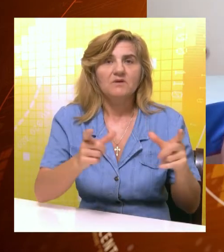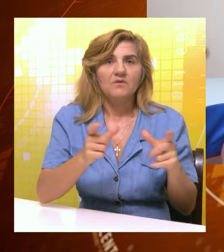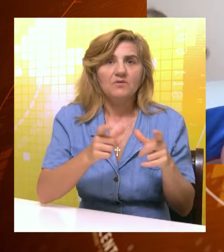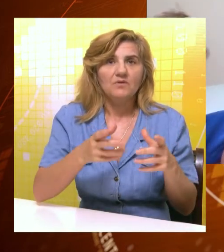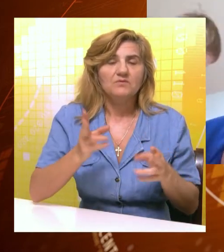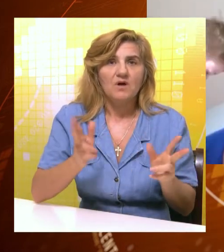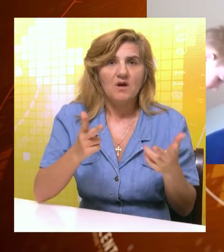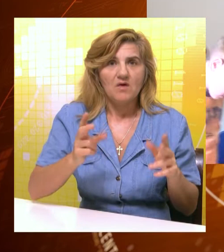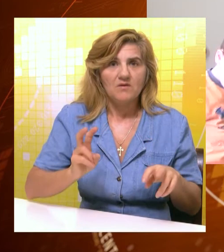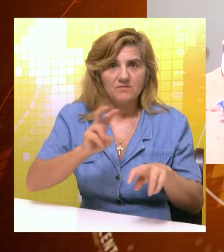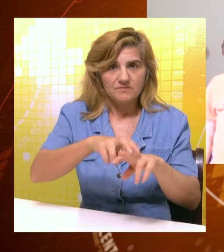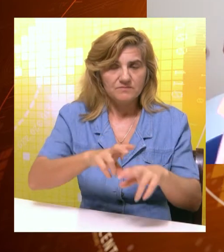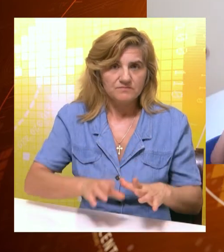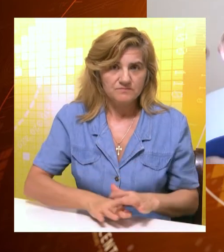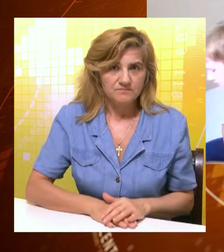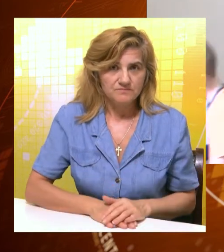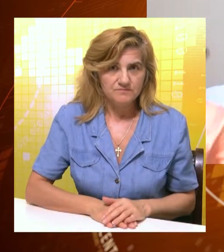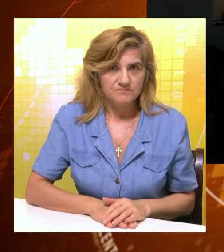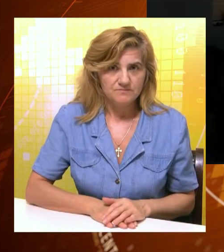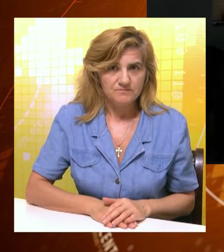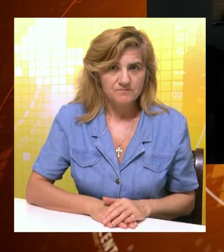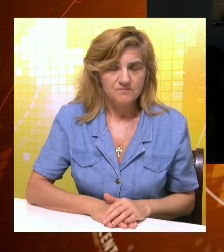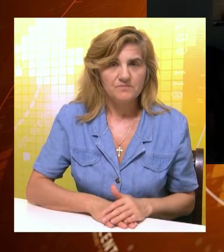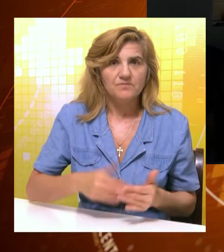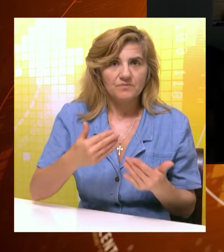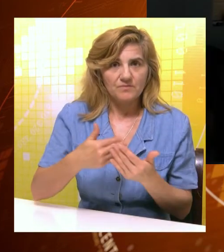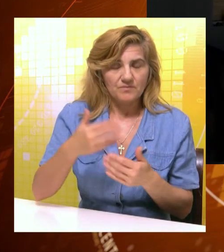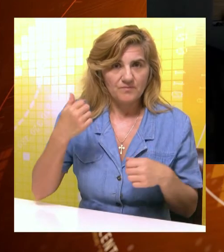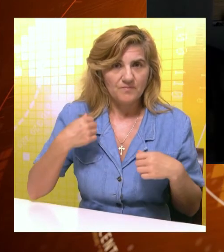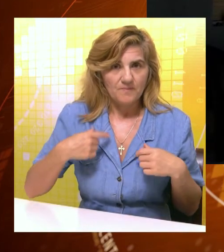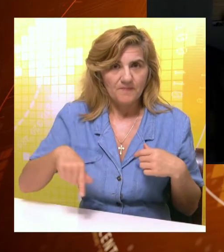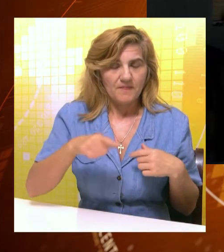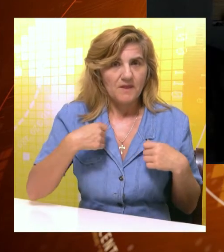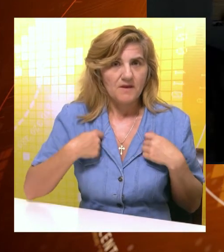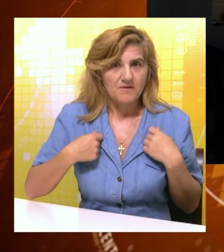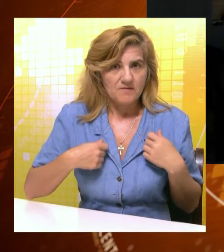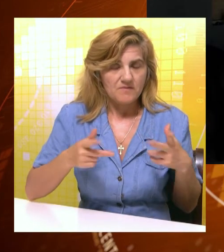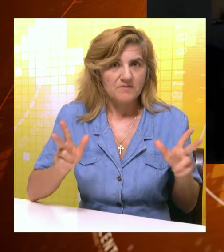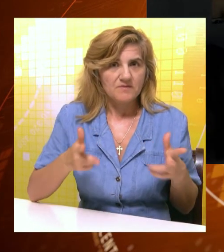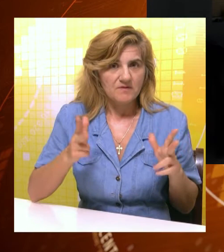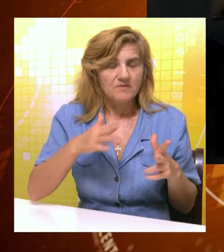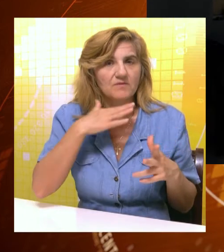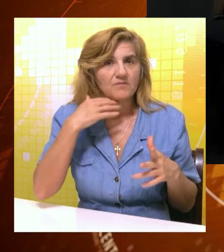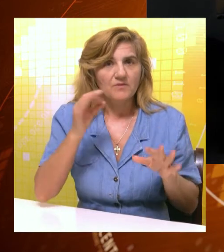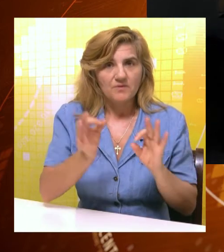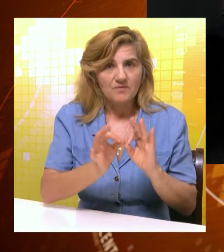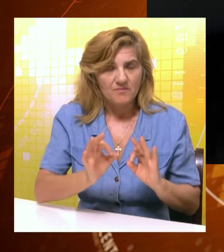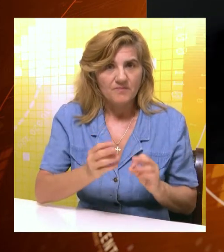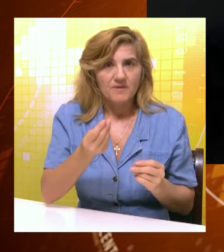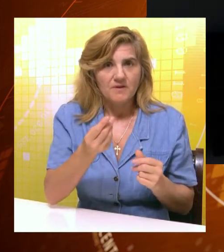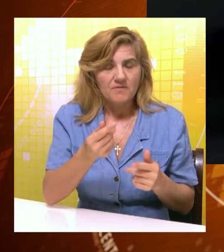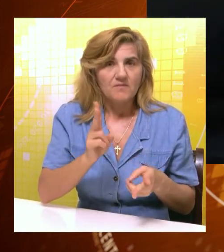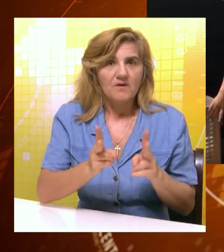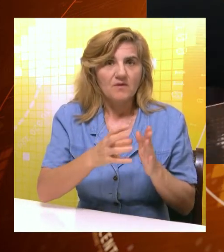socijalizaciji i uključivanje u društveni život. Gradsko udruženje Autizam je aktivno na polju projektnih aktivnosti kako bi obezbedilo